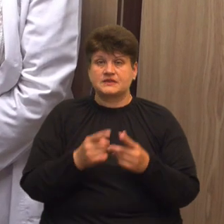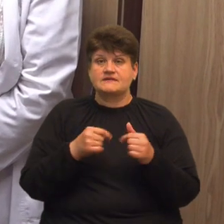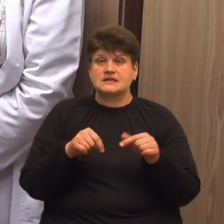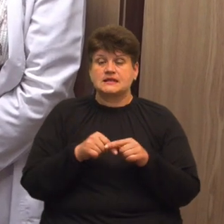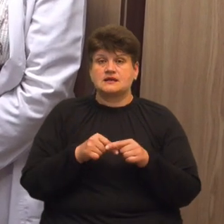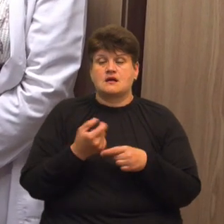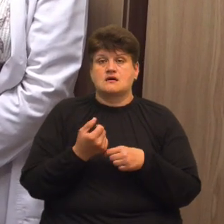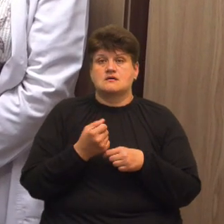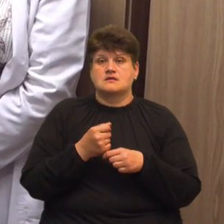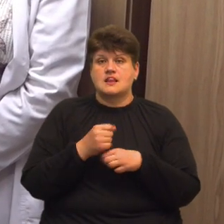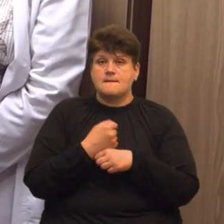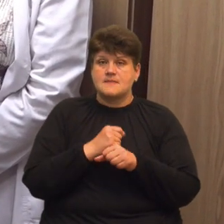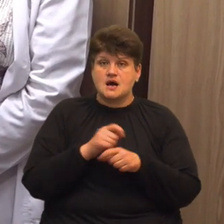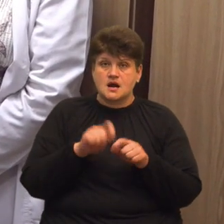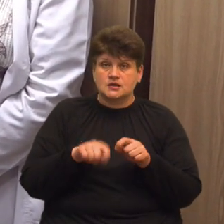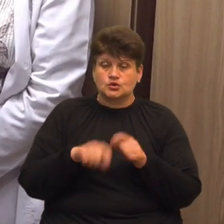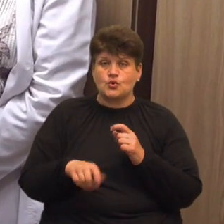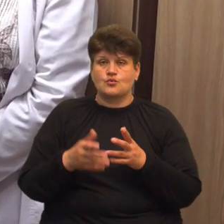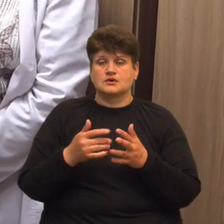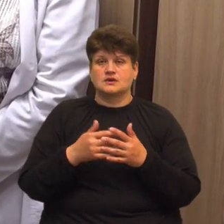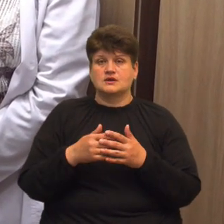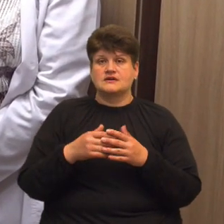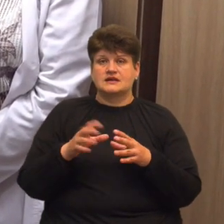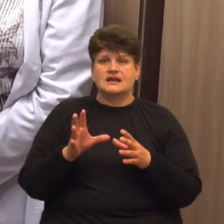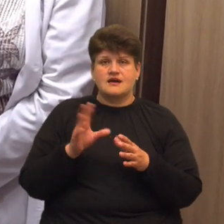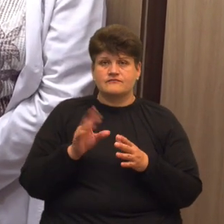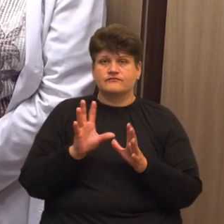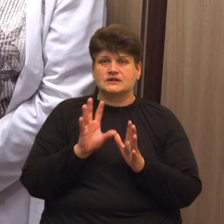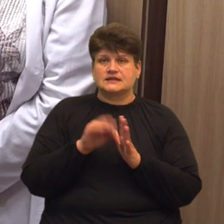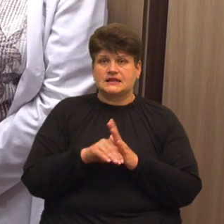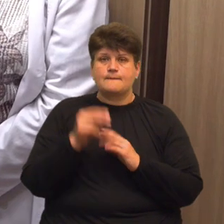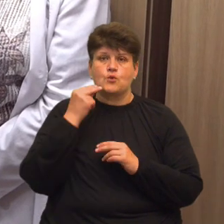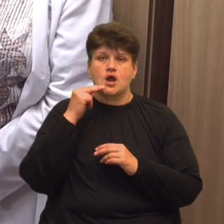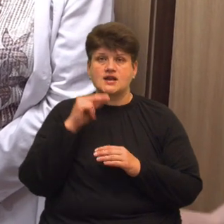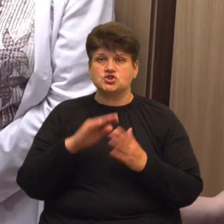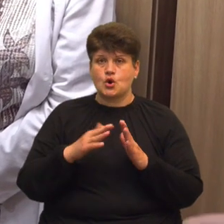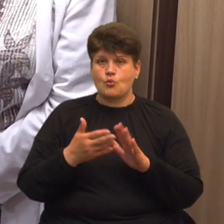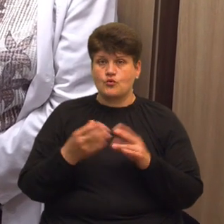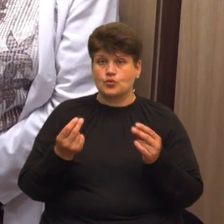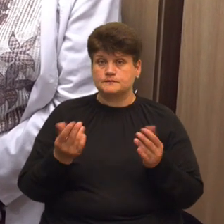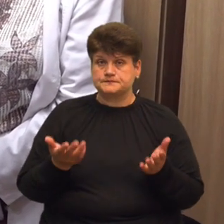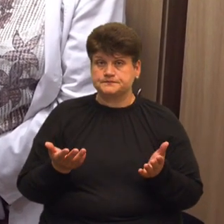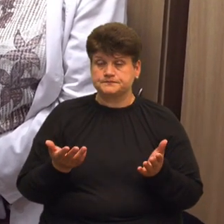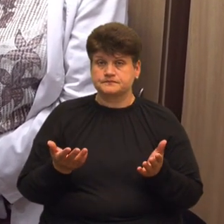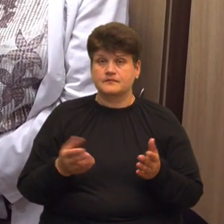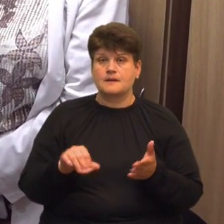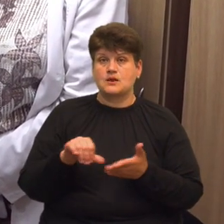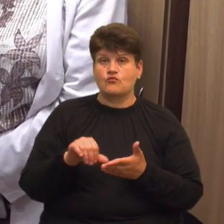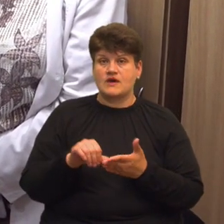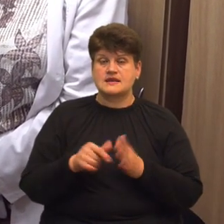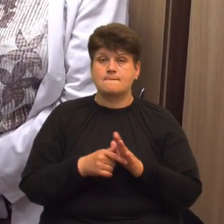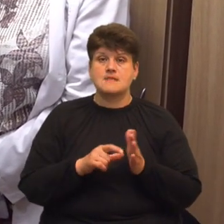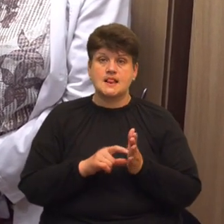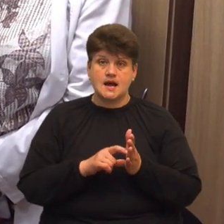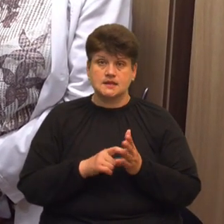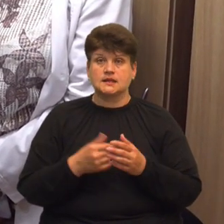мамографії, рентгенографії. Я не рахую ці кошти, які вкладалися за покращення умов перебування палати. Я